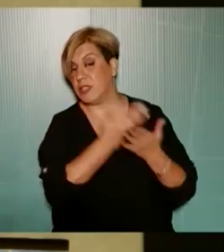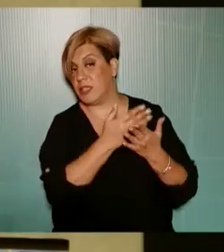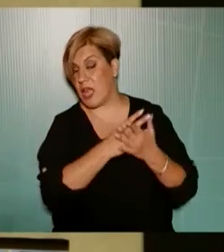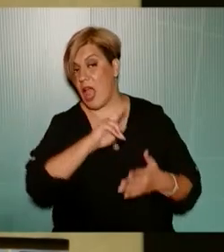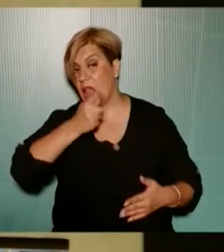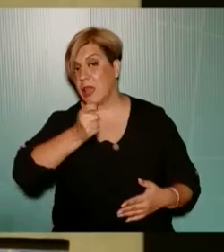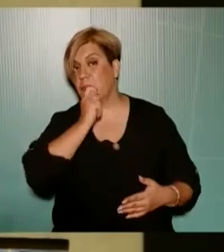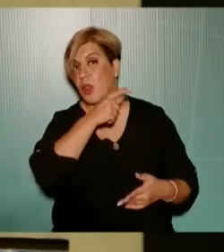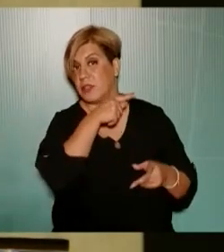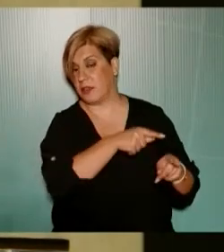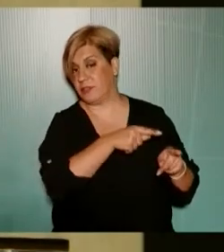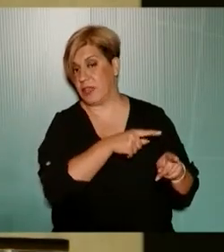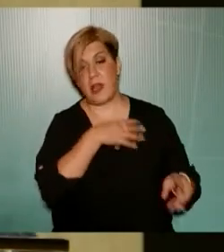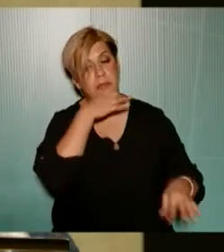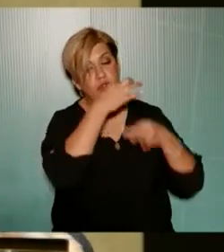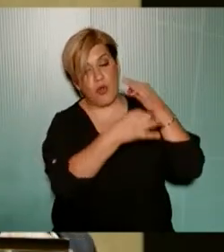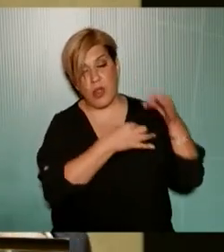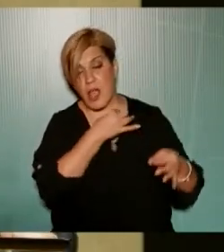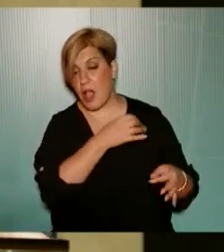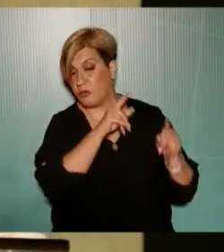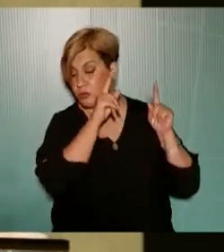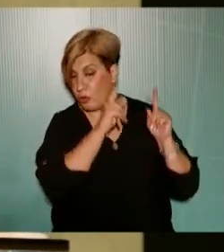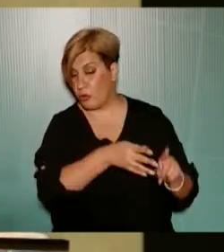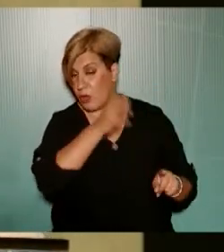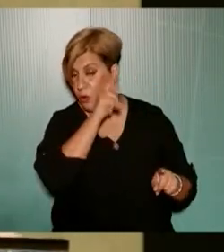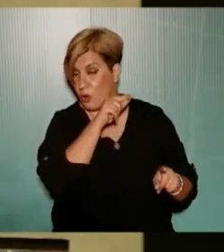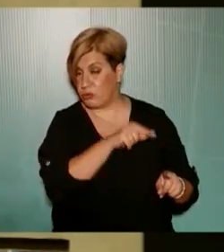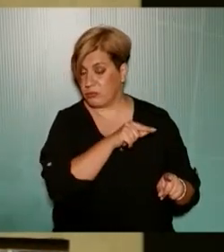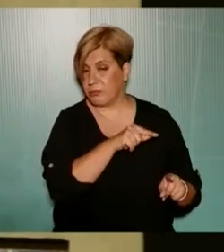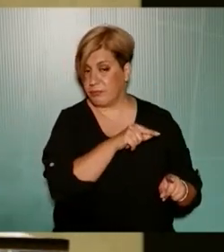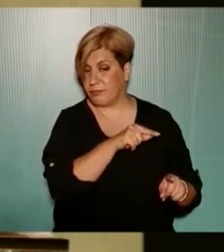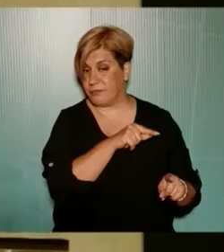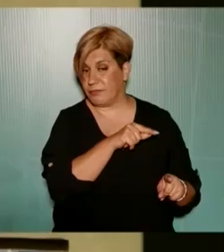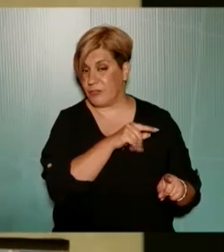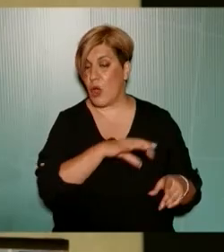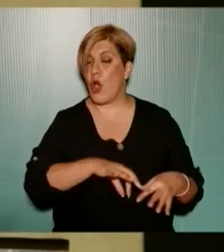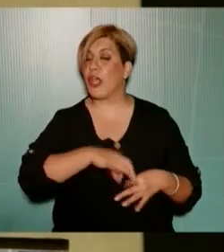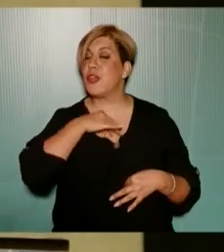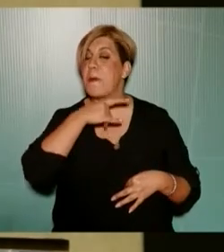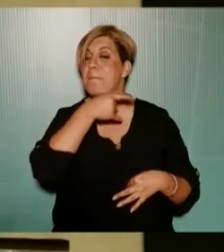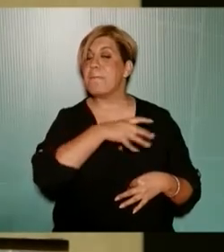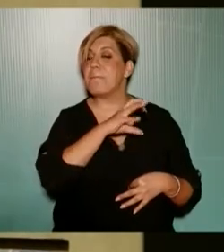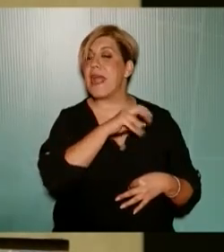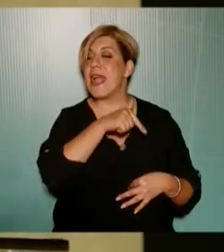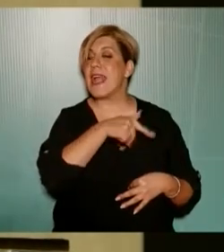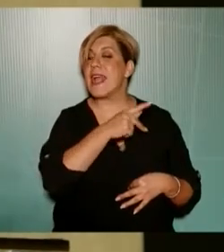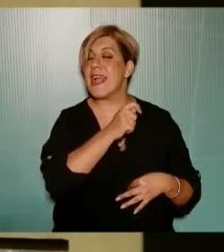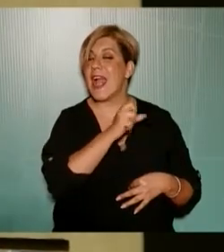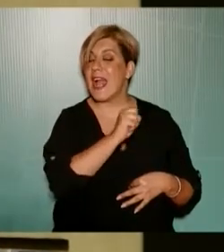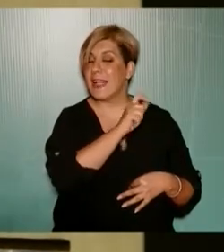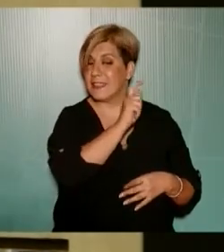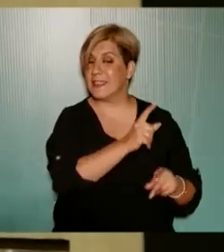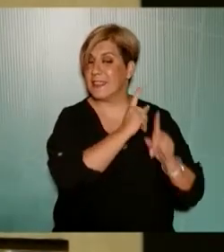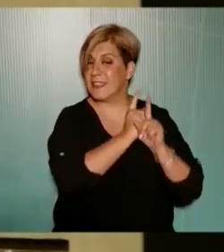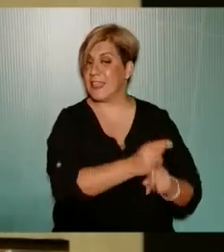αντιπολίτευση να μην σχολιάσω το γεγονός ότι ο κύριος Πέγκας γιατί μου έκανε την τιμή να ασχοληθεί σε